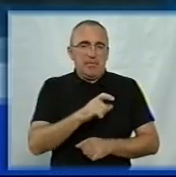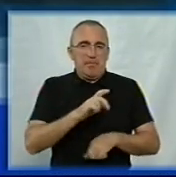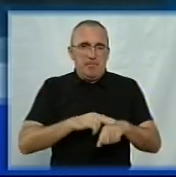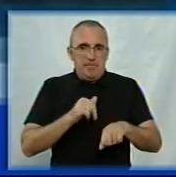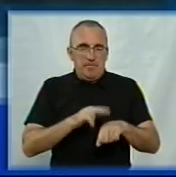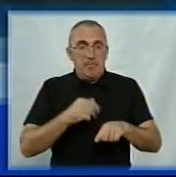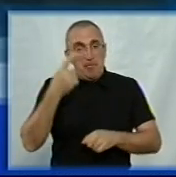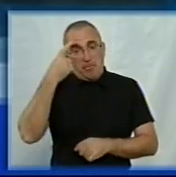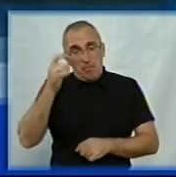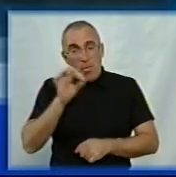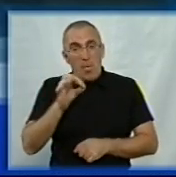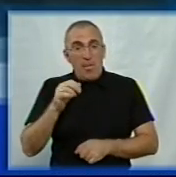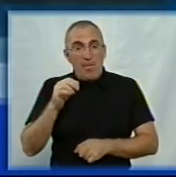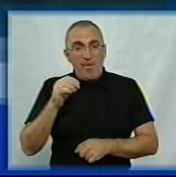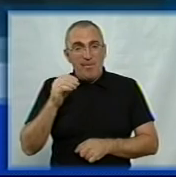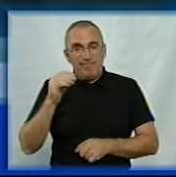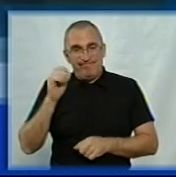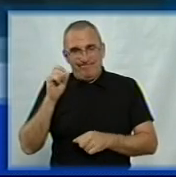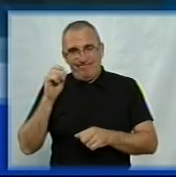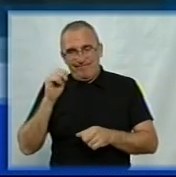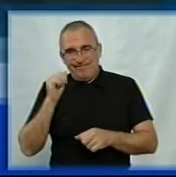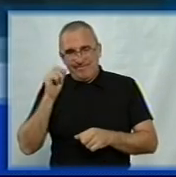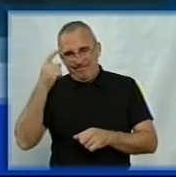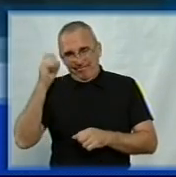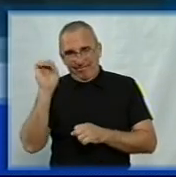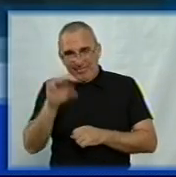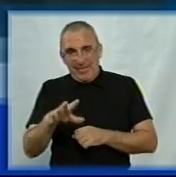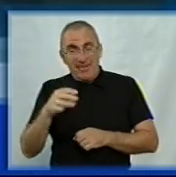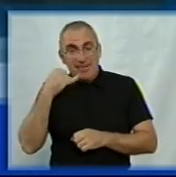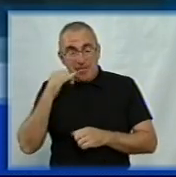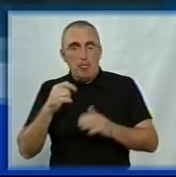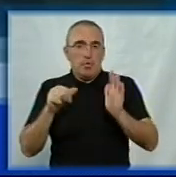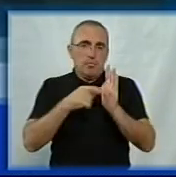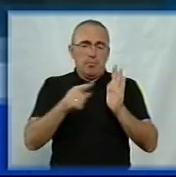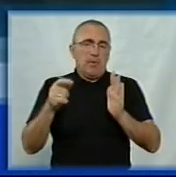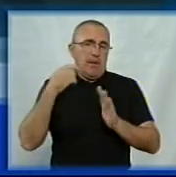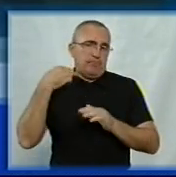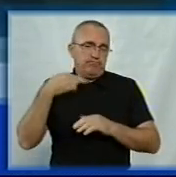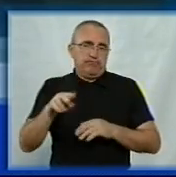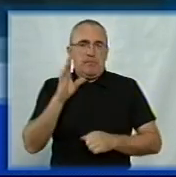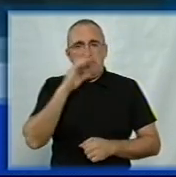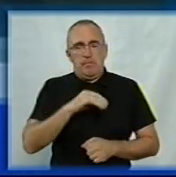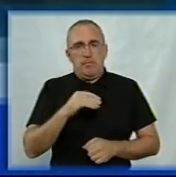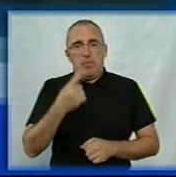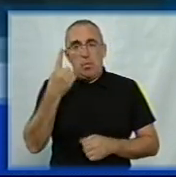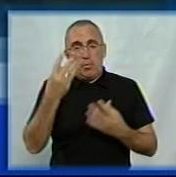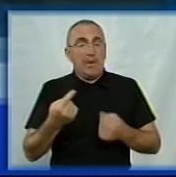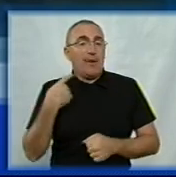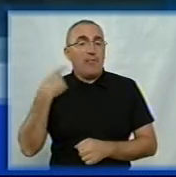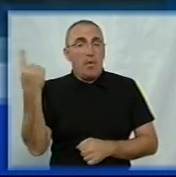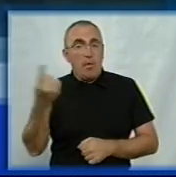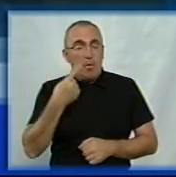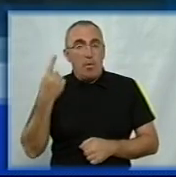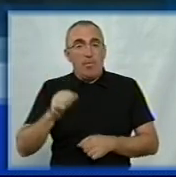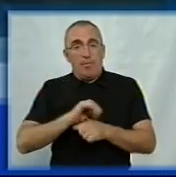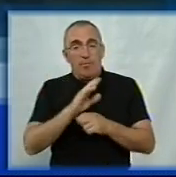За повідомлення про псевдо-замінування загрожує від двох до шести років позбавлення волі. За добу у Кіровоградській області